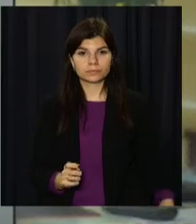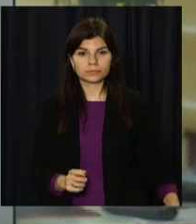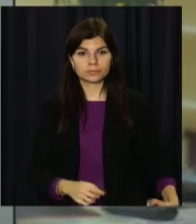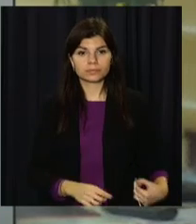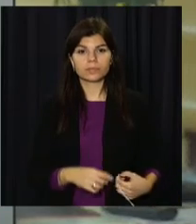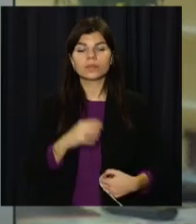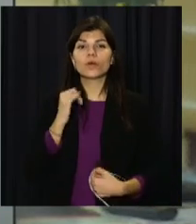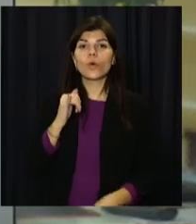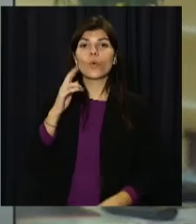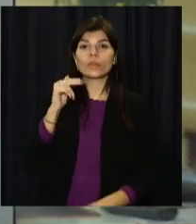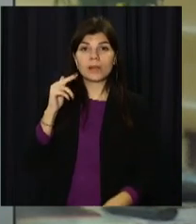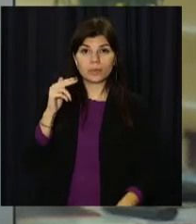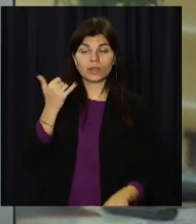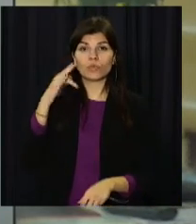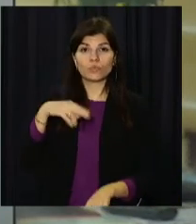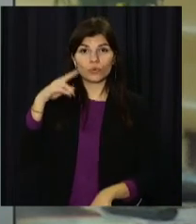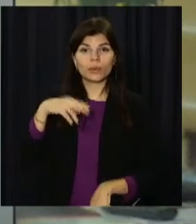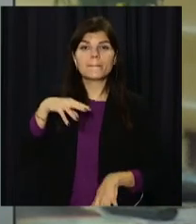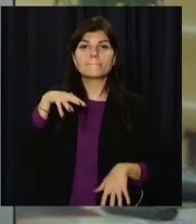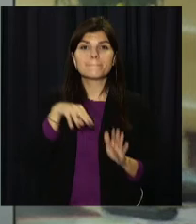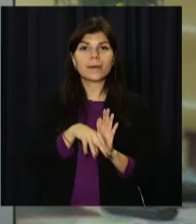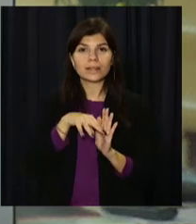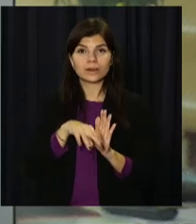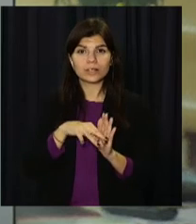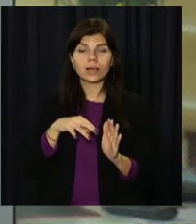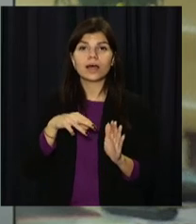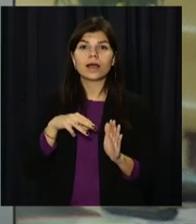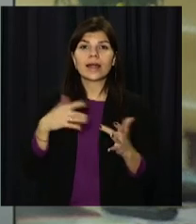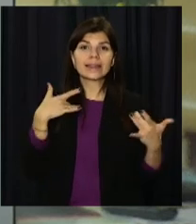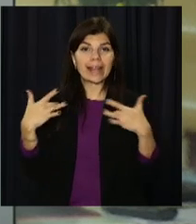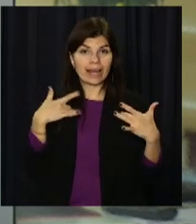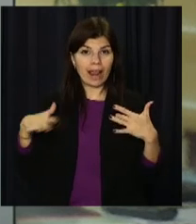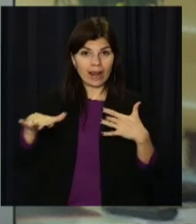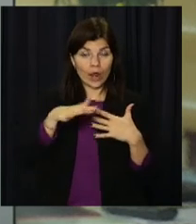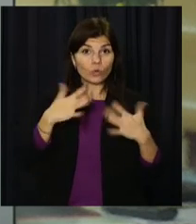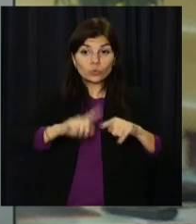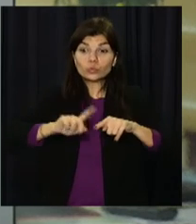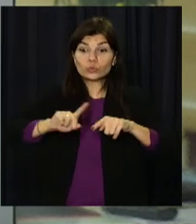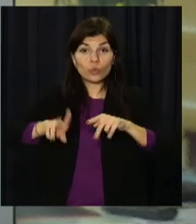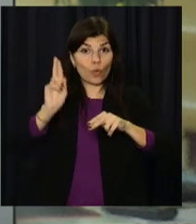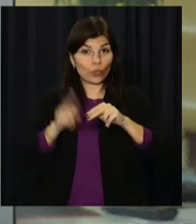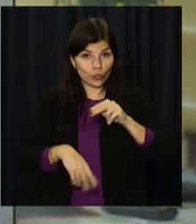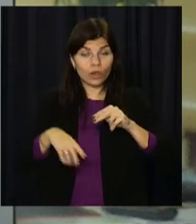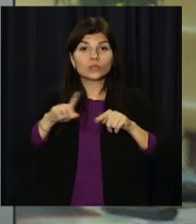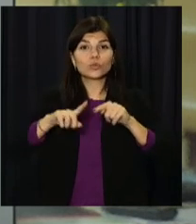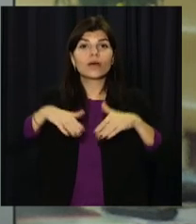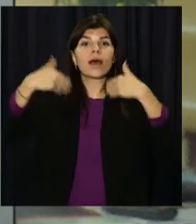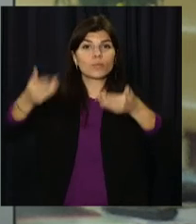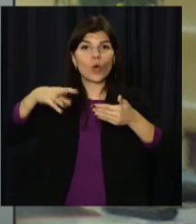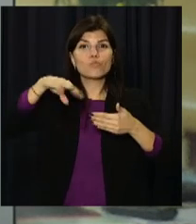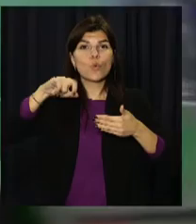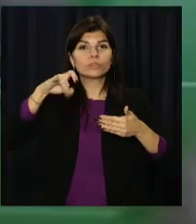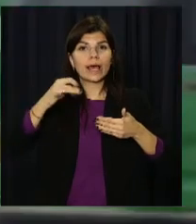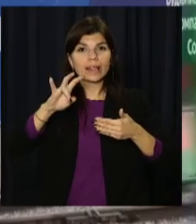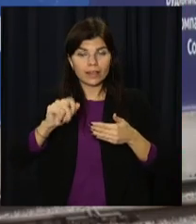У Дніпрі триває будівництво метрополітену. Станція театральна вже на фініші, на черзі – музейна. Вона